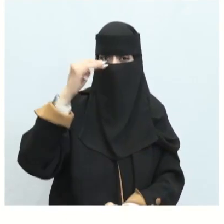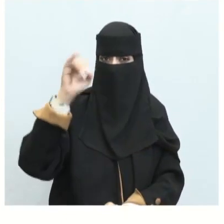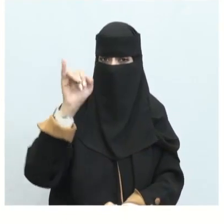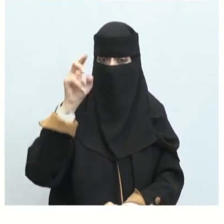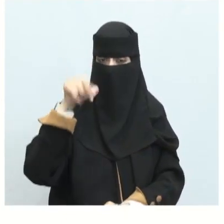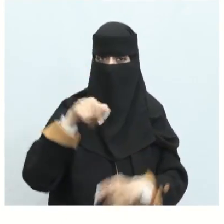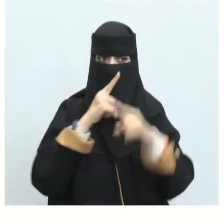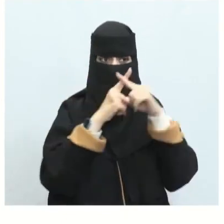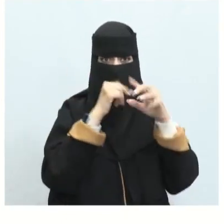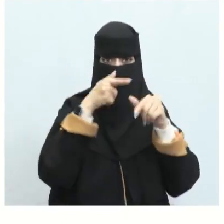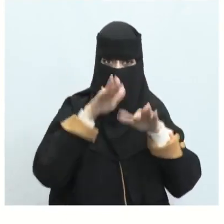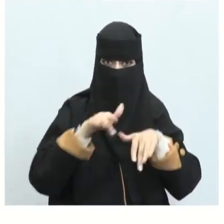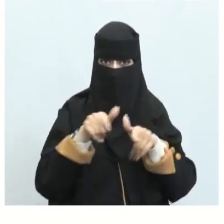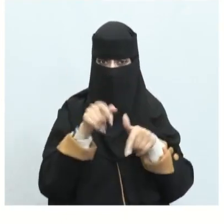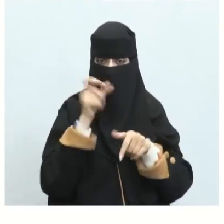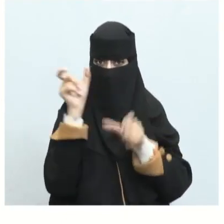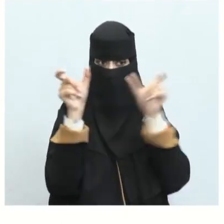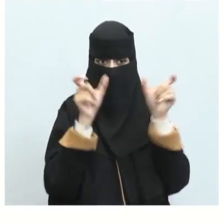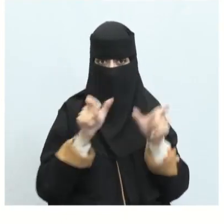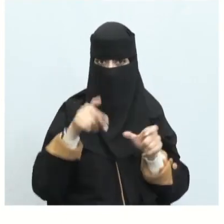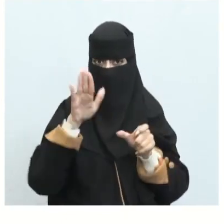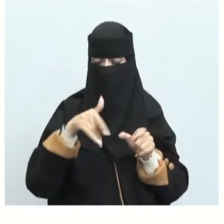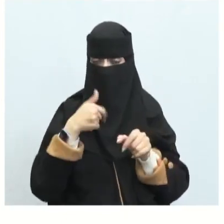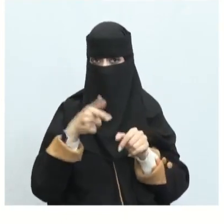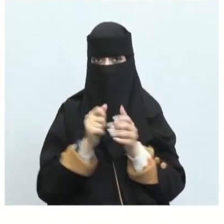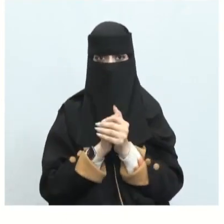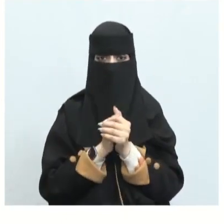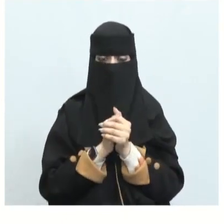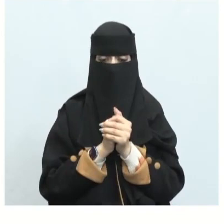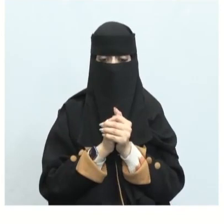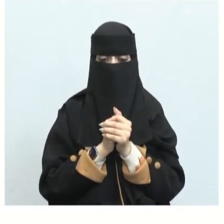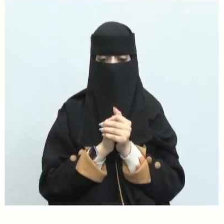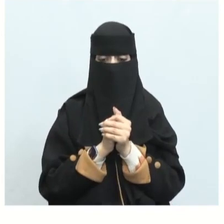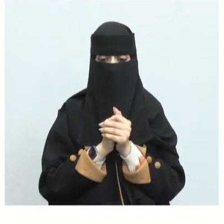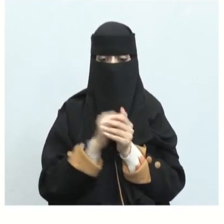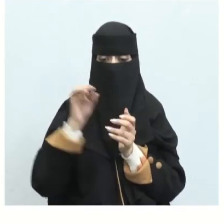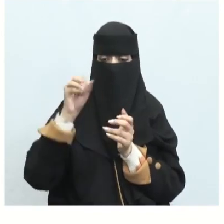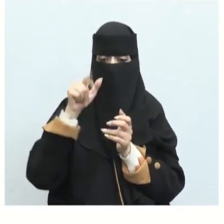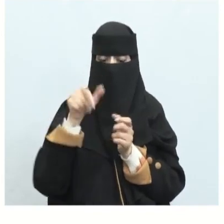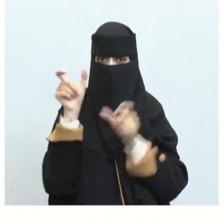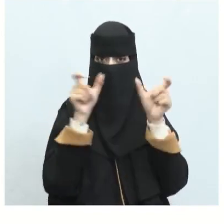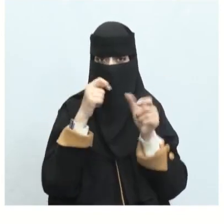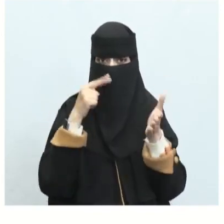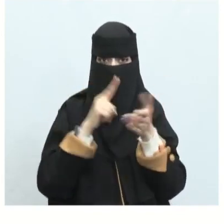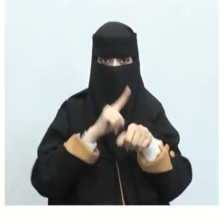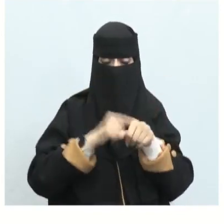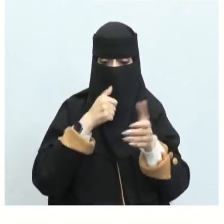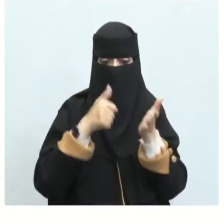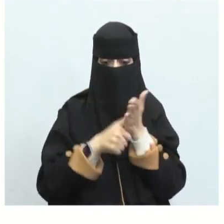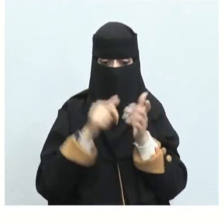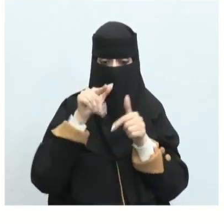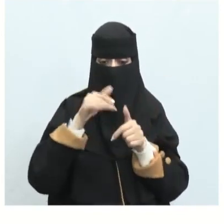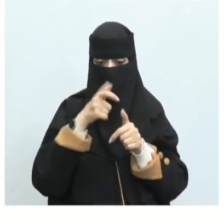أو خطأ؟ هل هناك في ألفاظ الجاهليين عجمة أو لكنة أو خطأ؟ هنا القصائدة مضامية تلقى معها